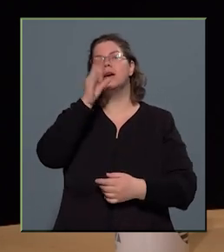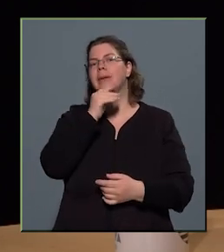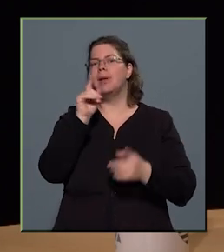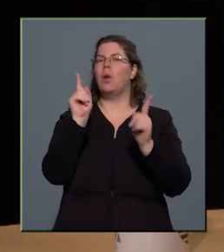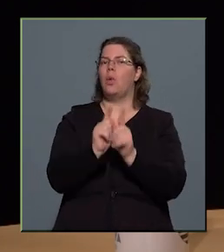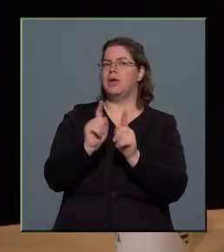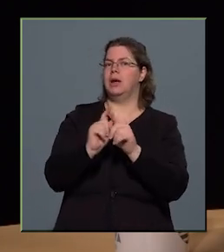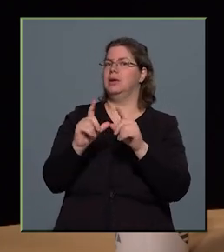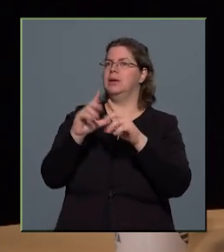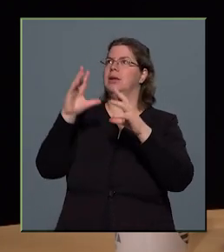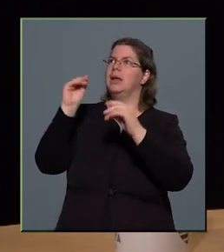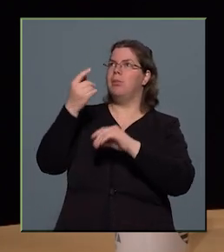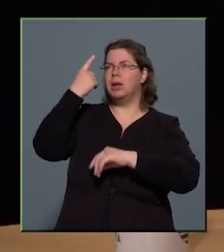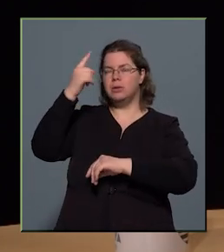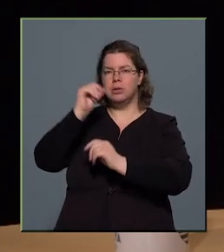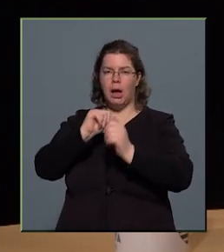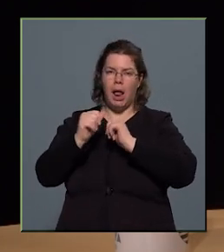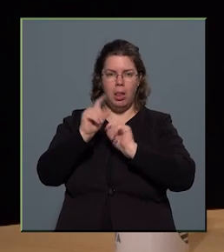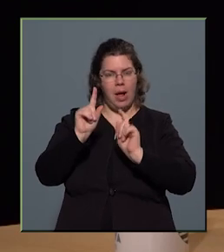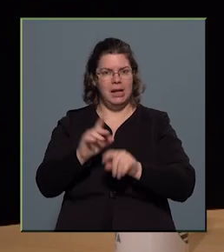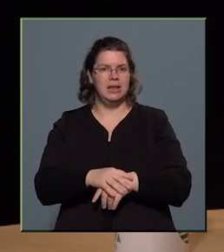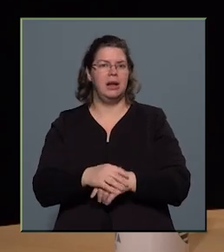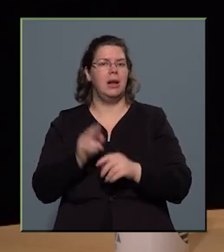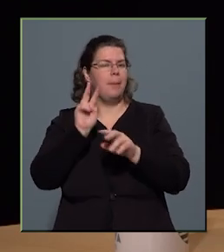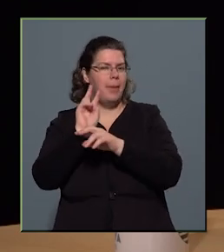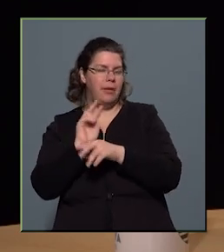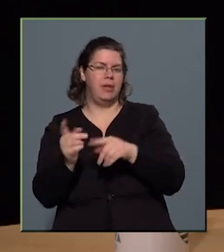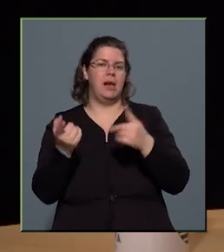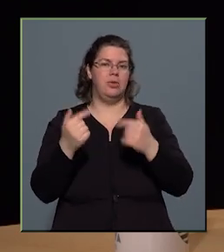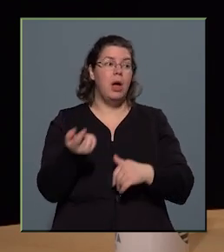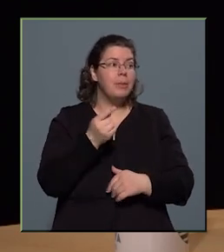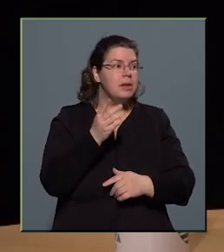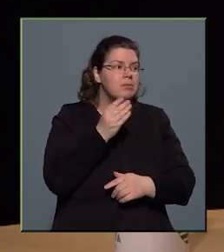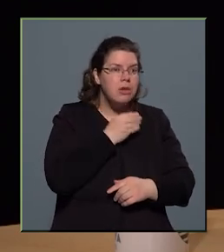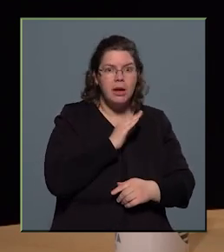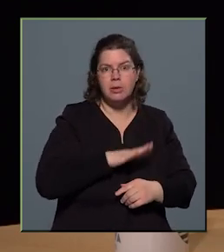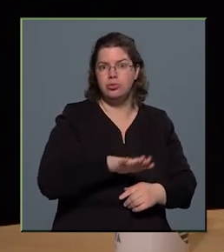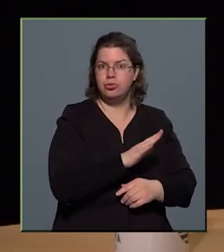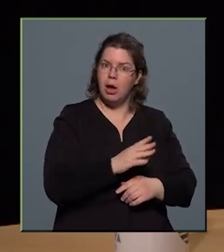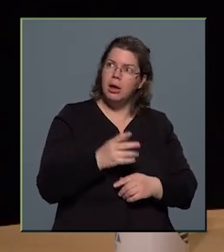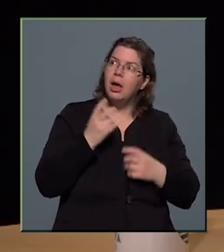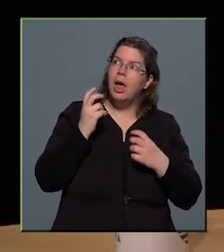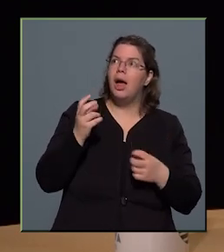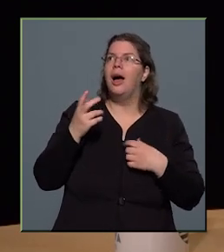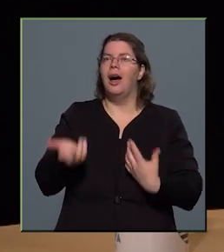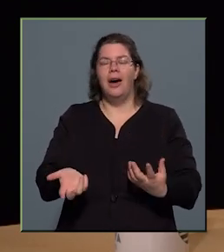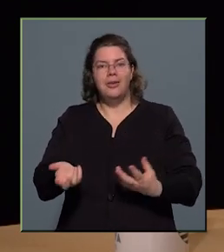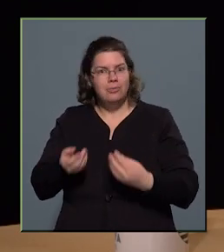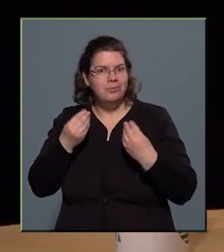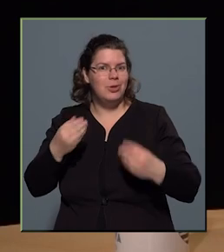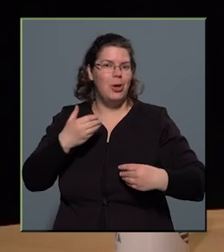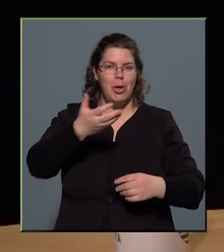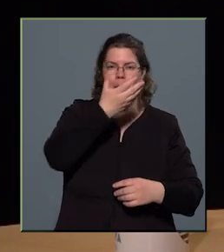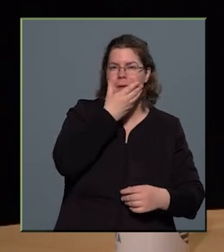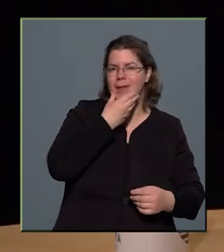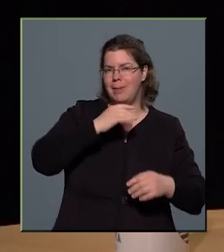képeket állítanak elő a megfigyeléseikből, amik a laikus számára is lenyűgözőek, és olyan gyönyörű szépen ki vannak